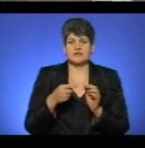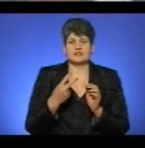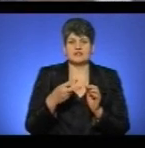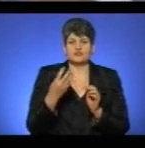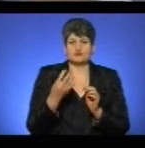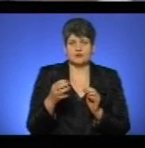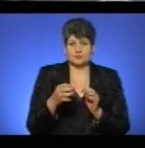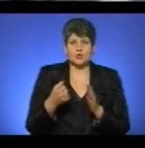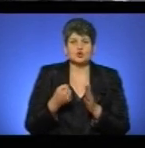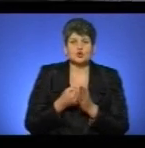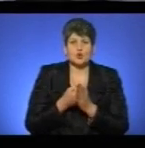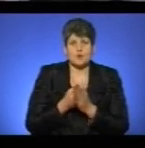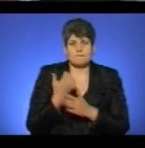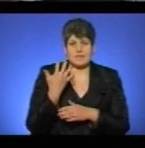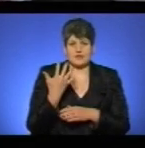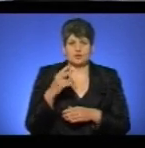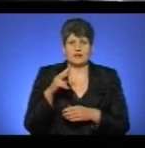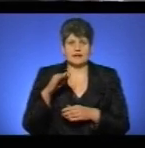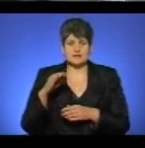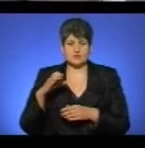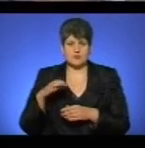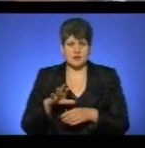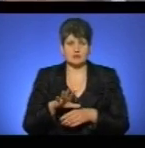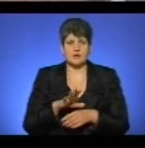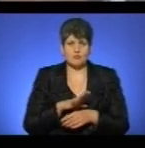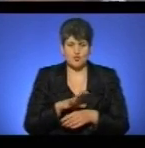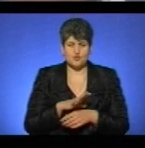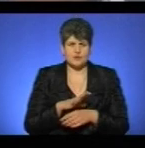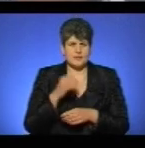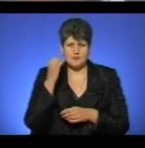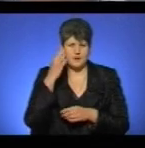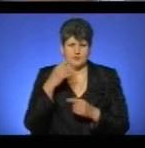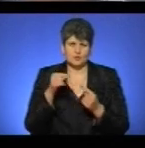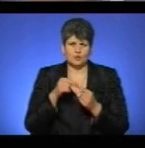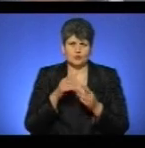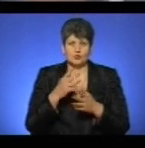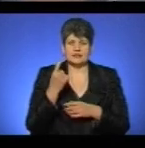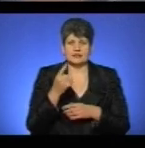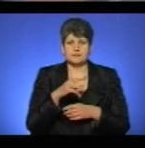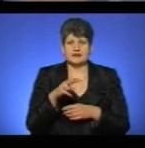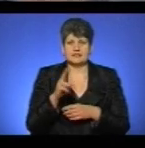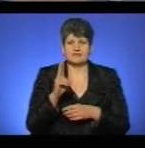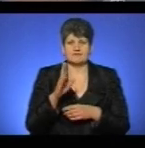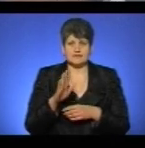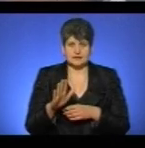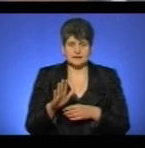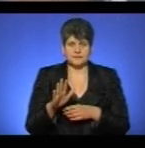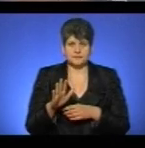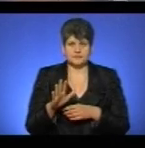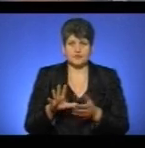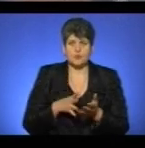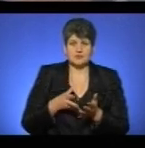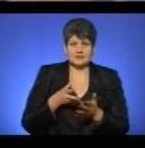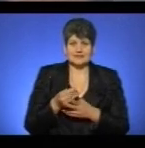До 5 листопада було, не пам'ятаю достеменно, за метр квадратний була